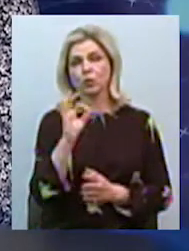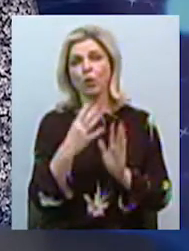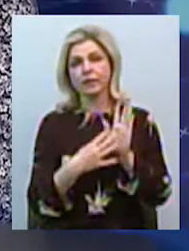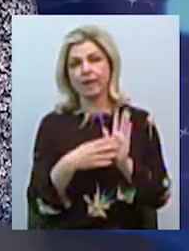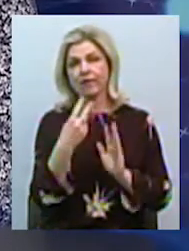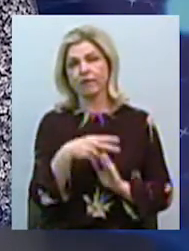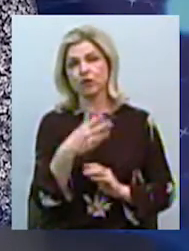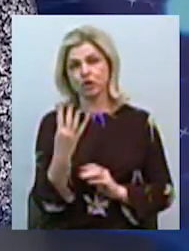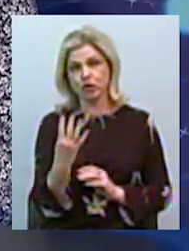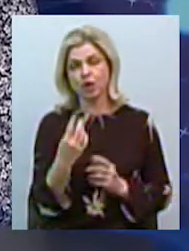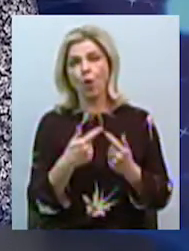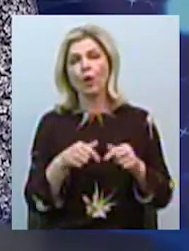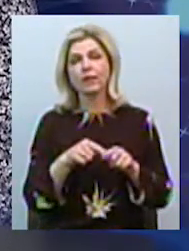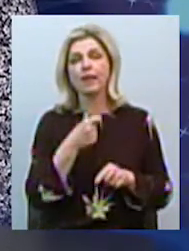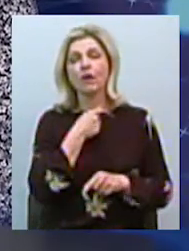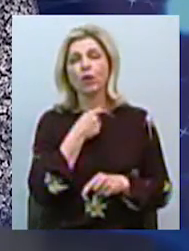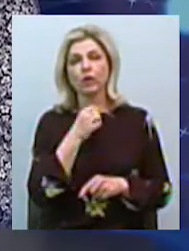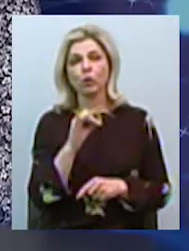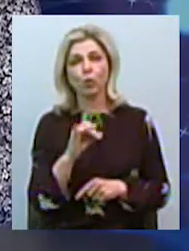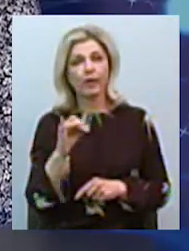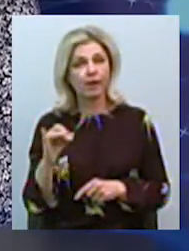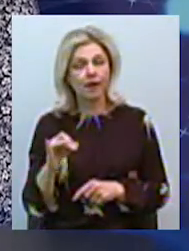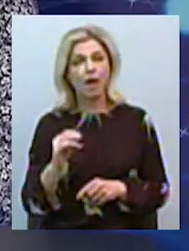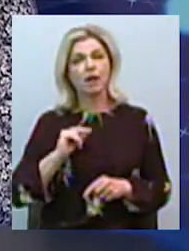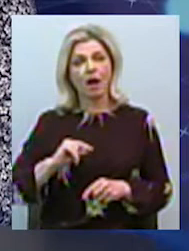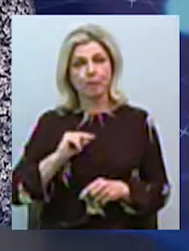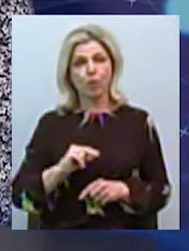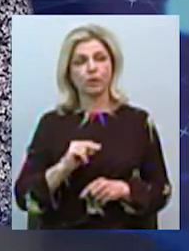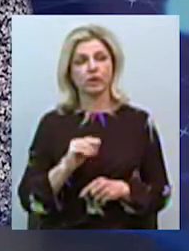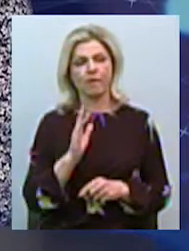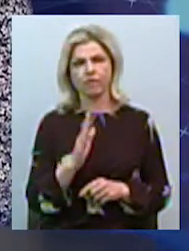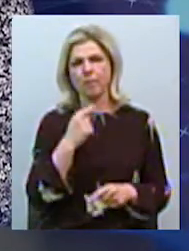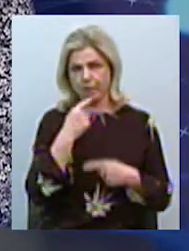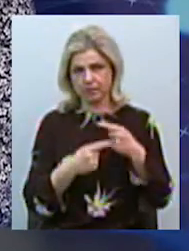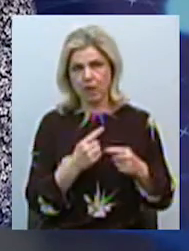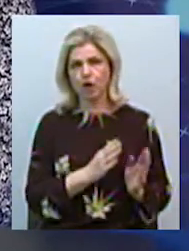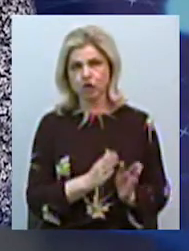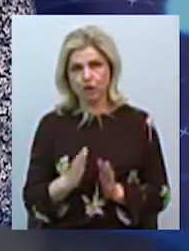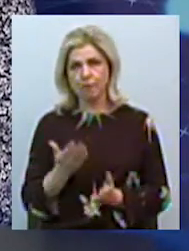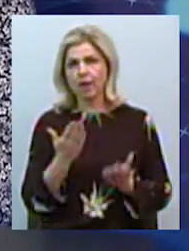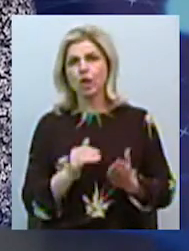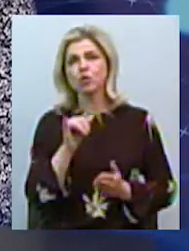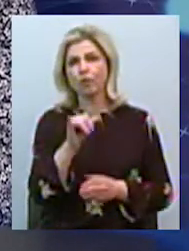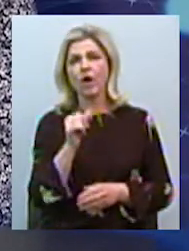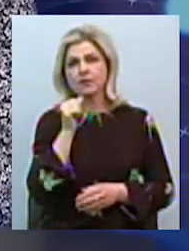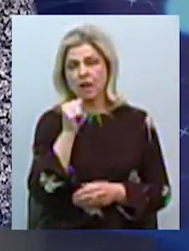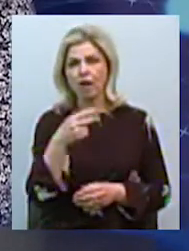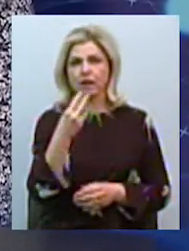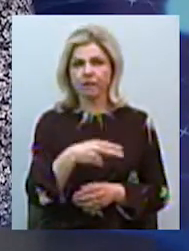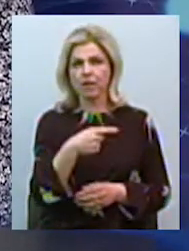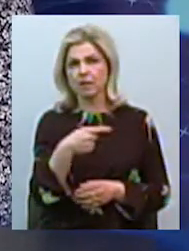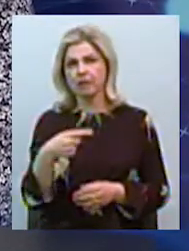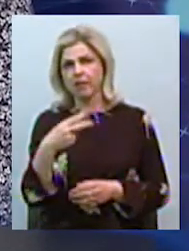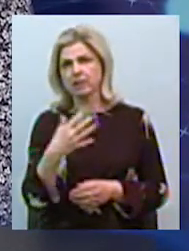410924, відділення андокринології, роботає в організовому режимі, т.е. якщо у вас сахар 20-25,